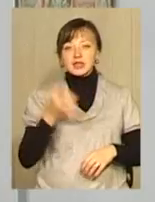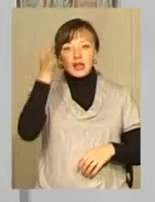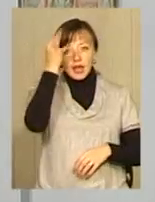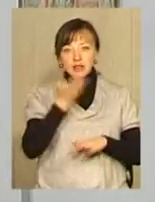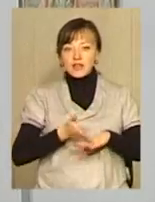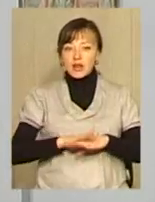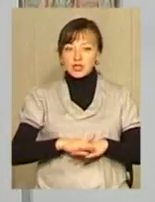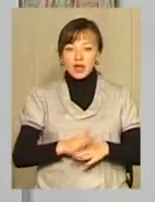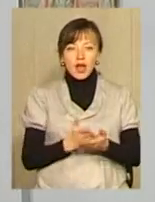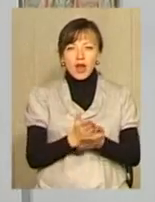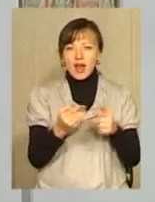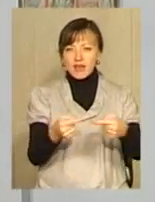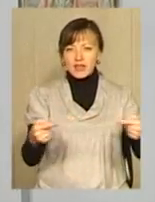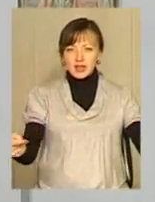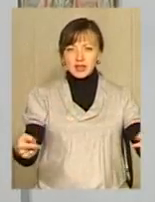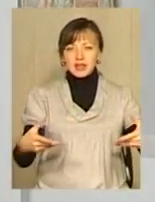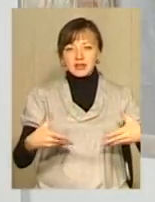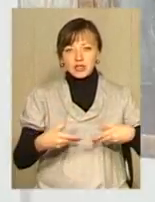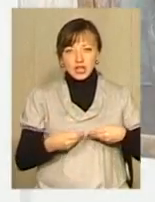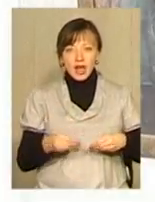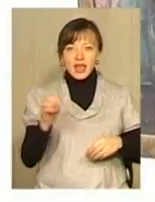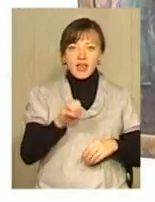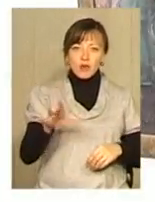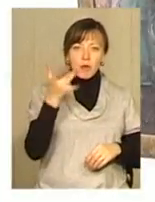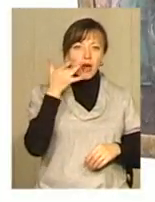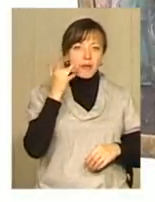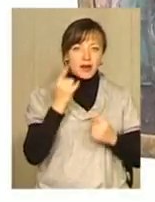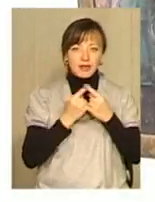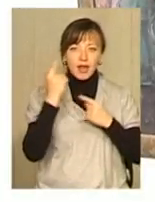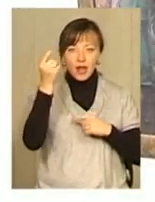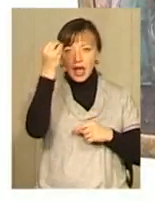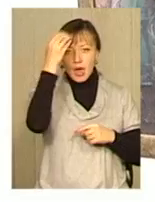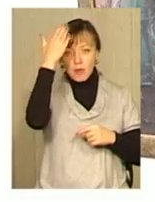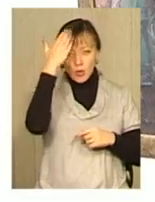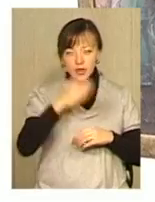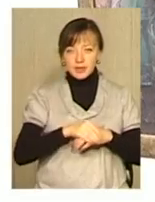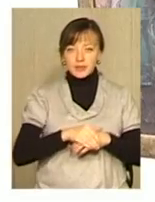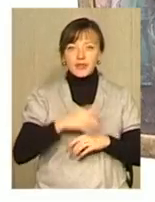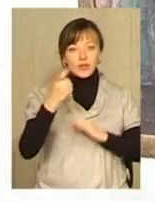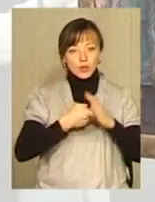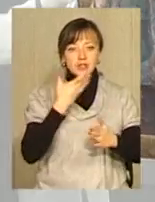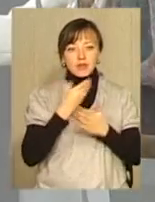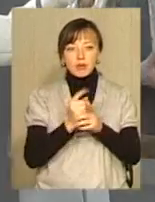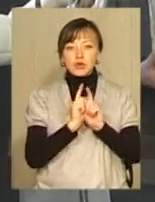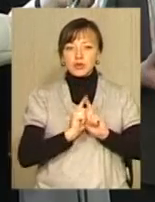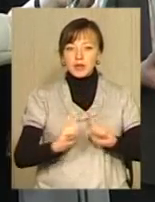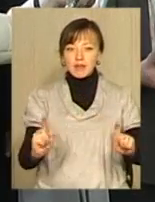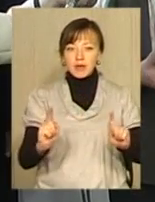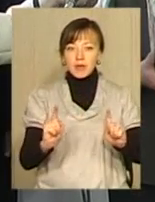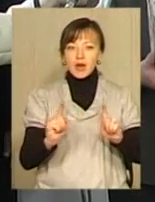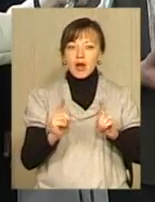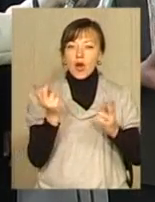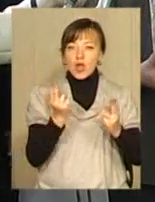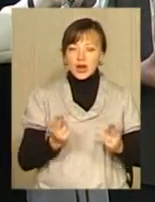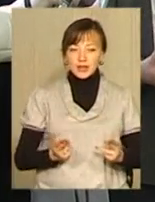Географія їх справді вражає. Це і країни Європи, Америки, а навіть далека Японія, що відома своїм особливим колоритом і естетикою. До речі,